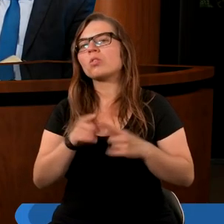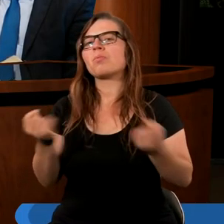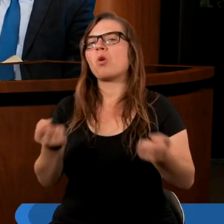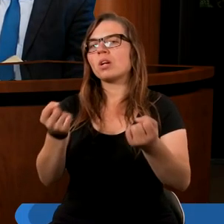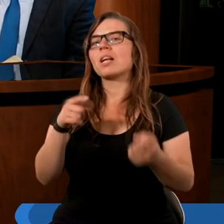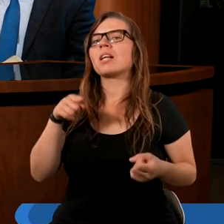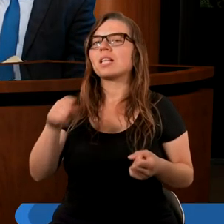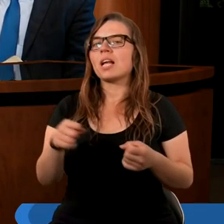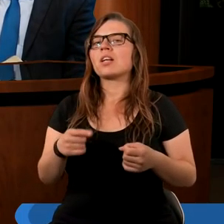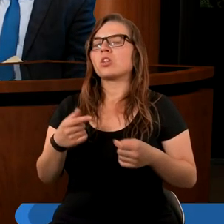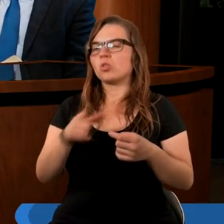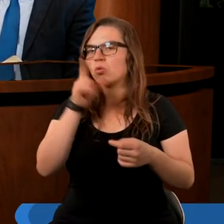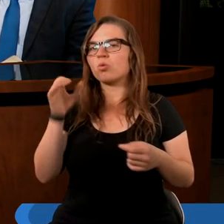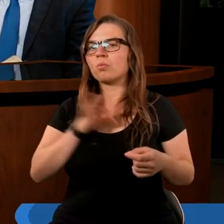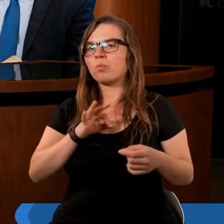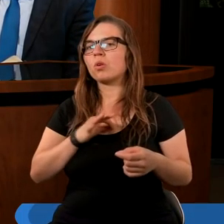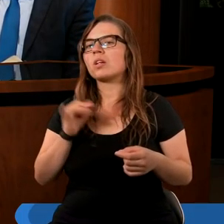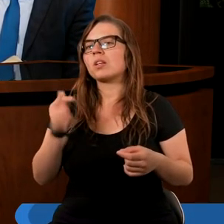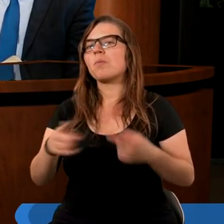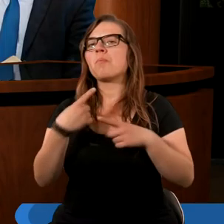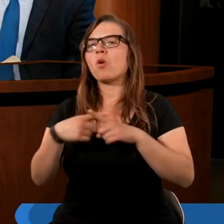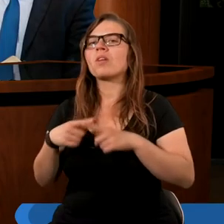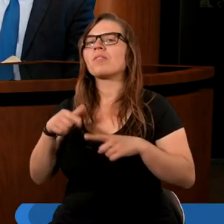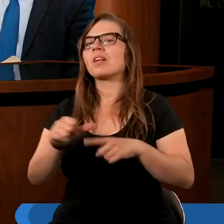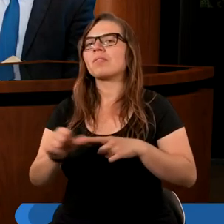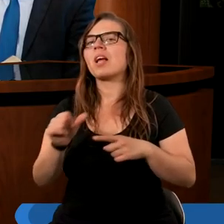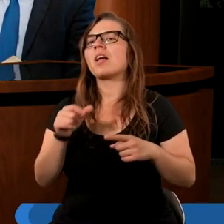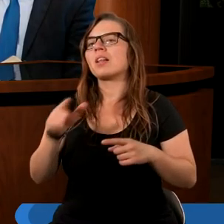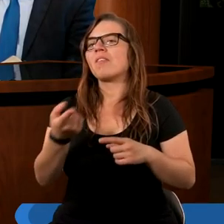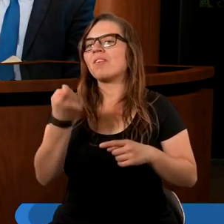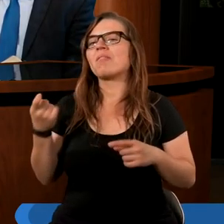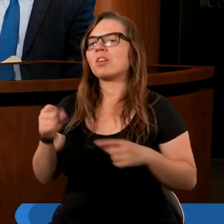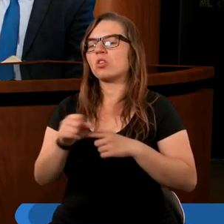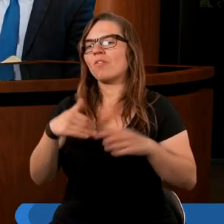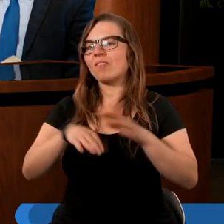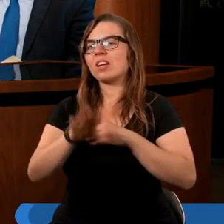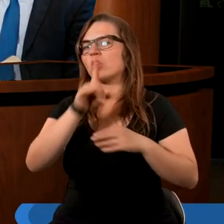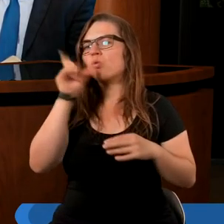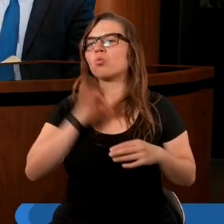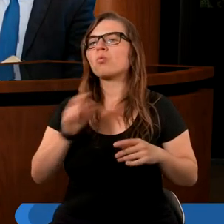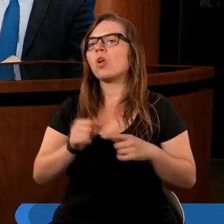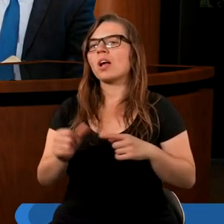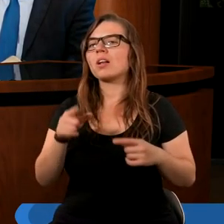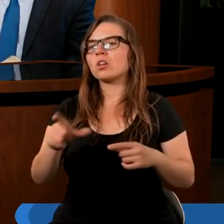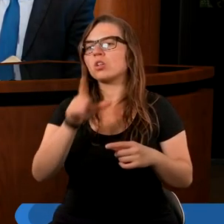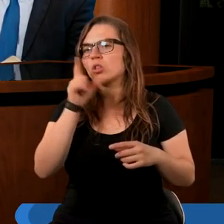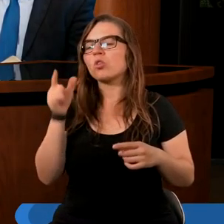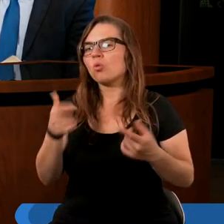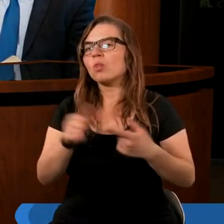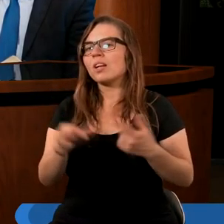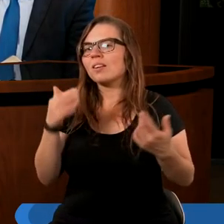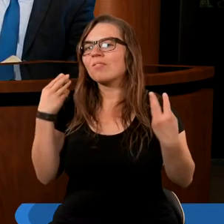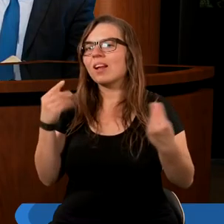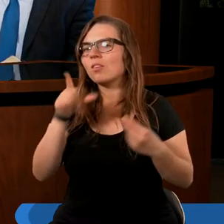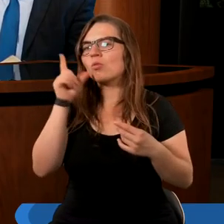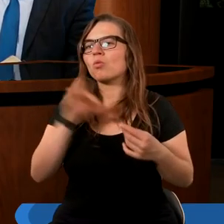wezwanie wyjdź ludu mój. Co najbardziej pozytywnego jeszcze jest w tym wezwaniu wyjdź ludu mój? Że jeszcze można wyjść.